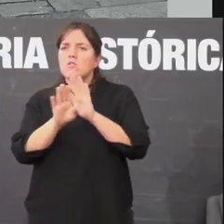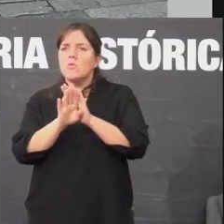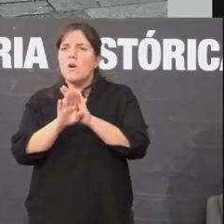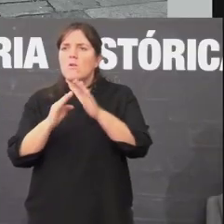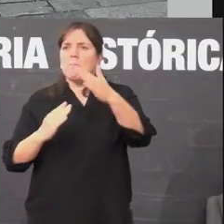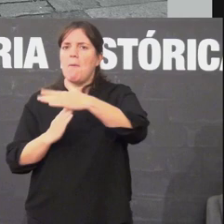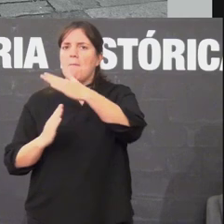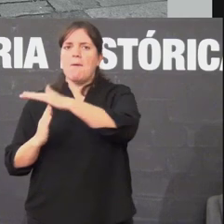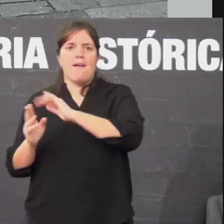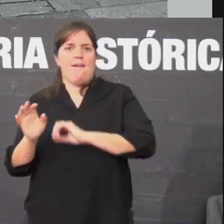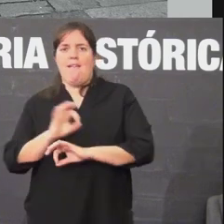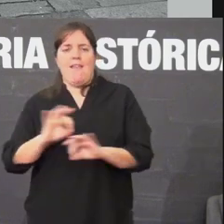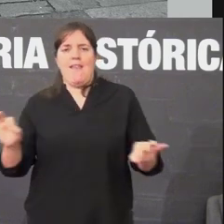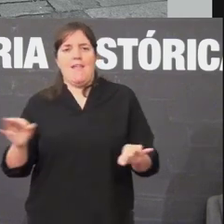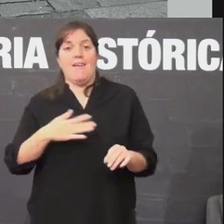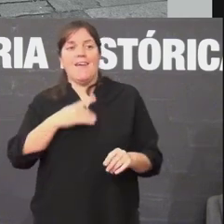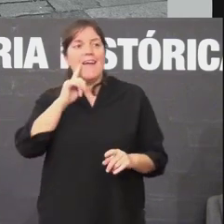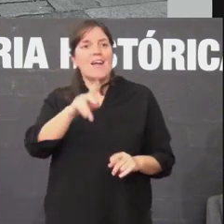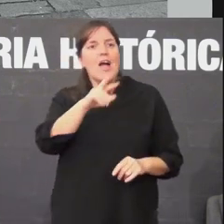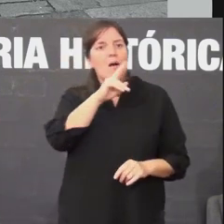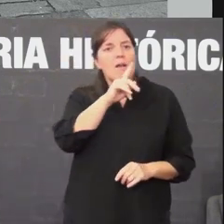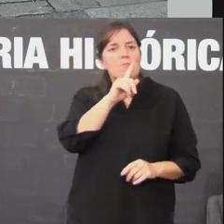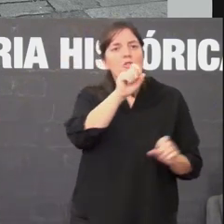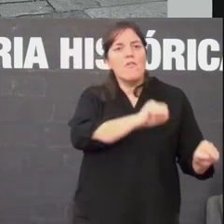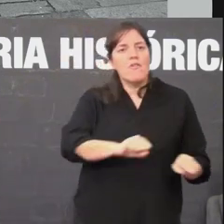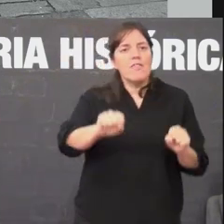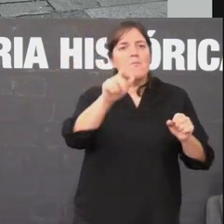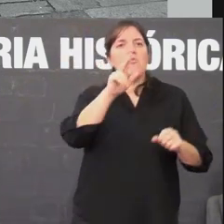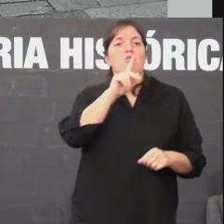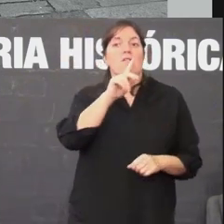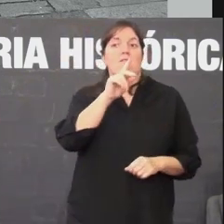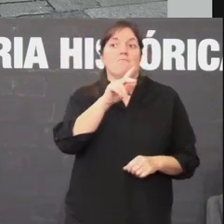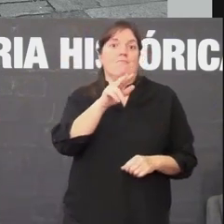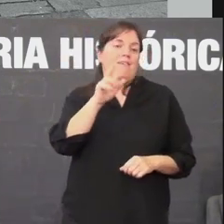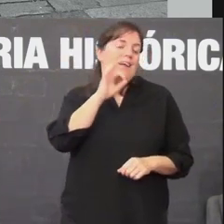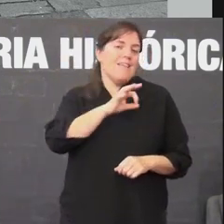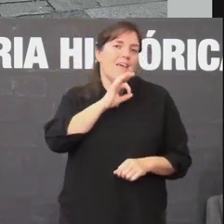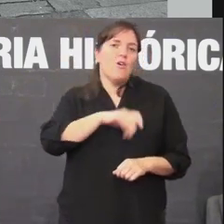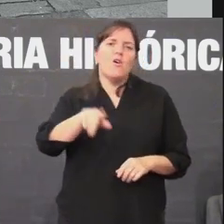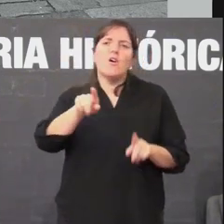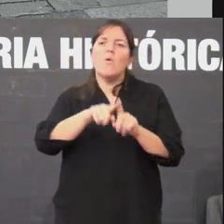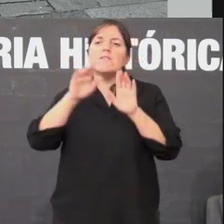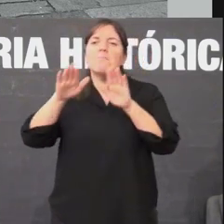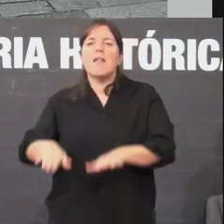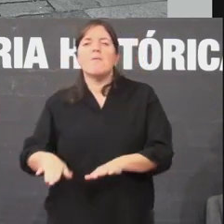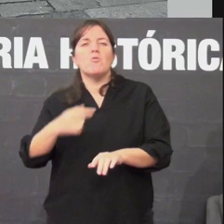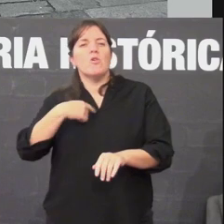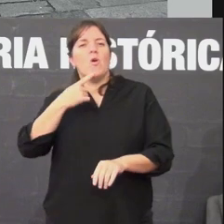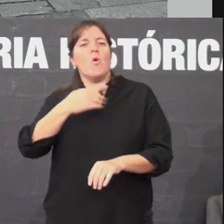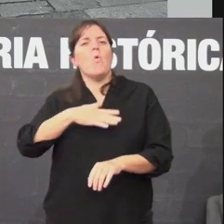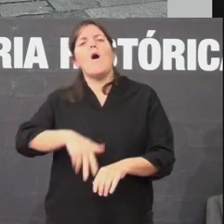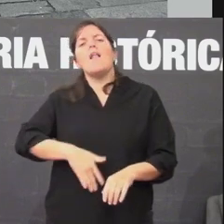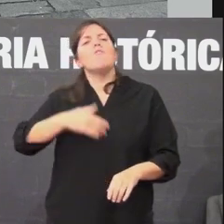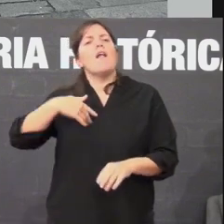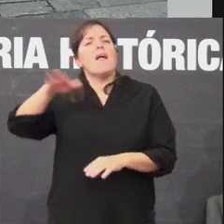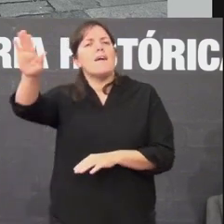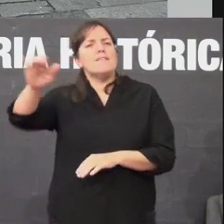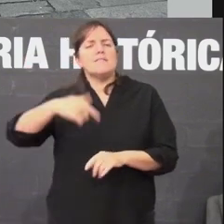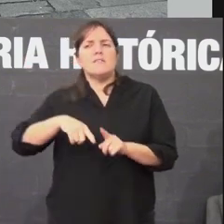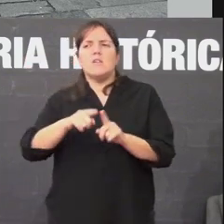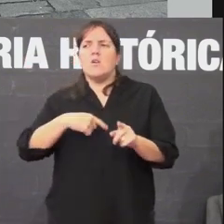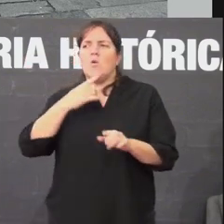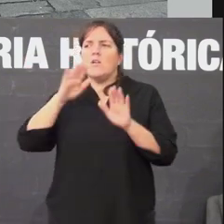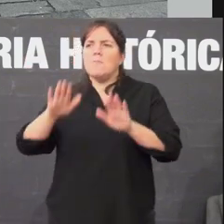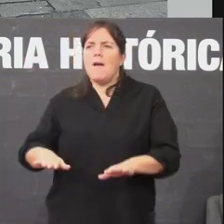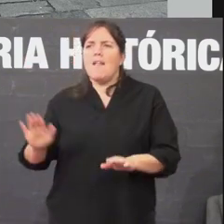Cada vez que falamos e defendemos o galego, é como separásemos os falanchistas que na Rúa d'Orxán lle dan unha malleira a Ramón Vilar Ponte. Cada vez que